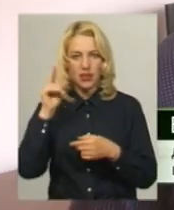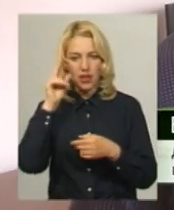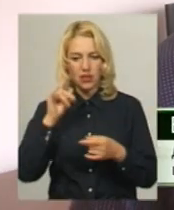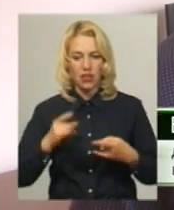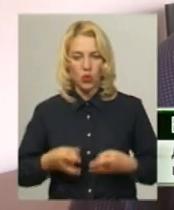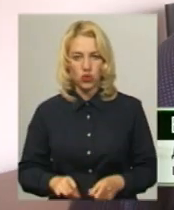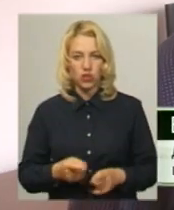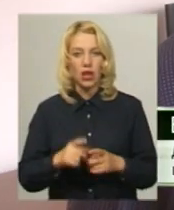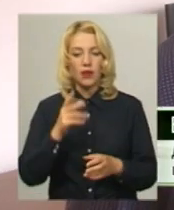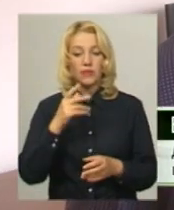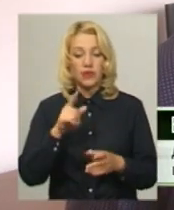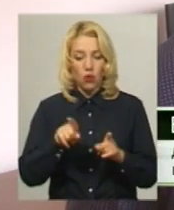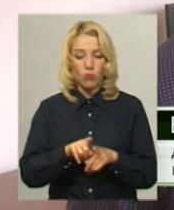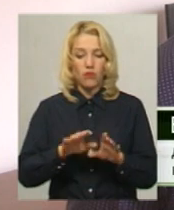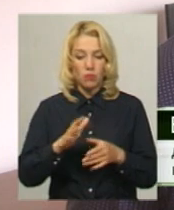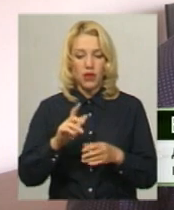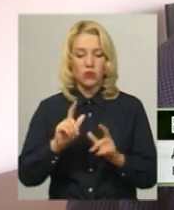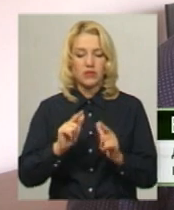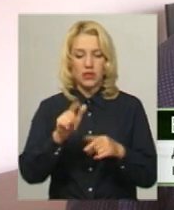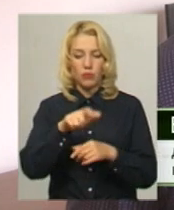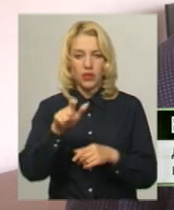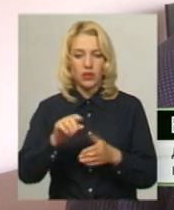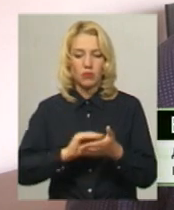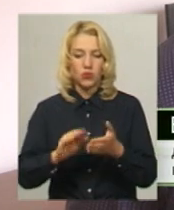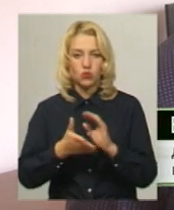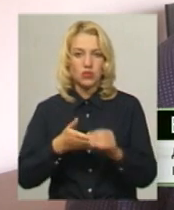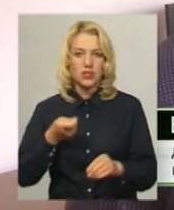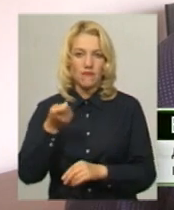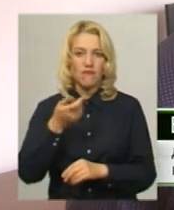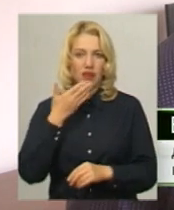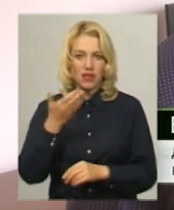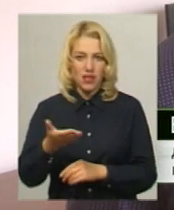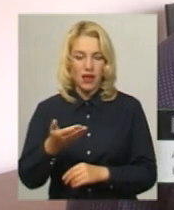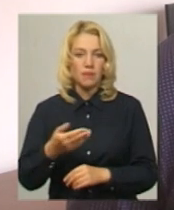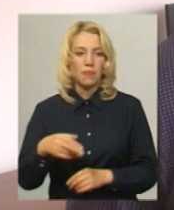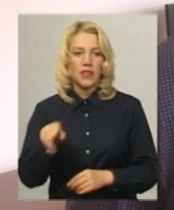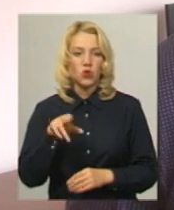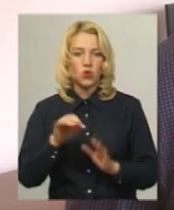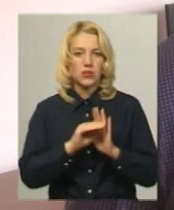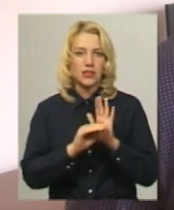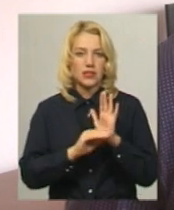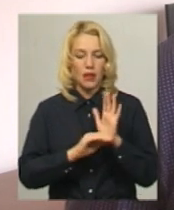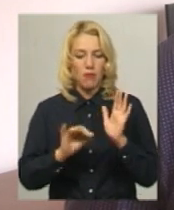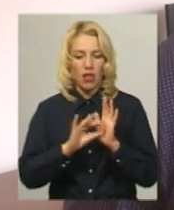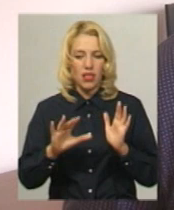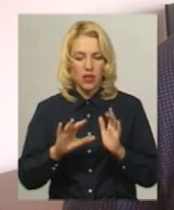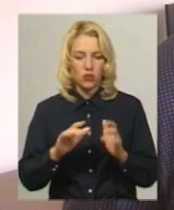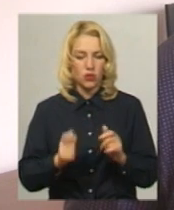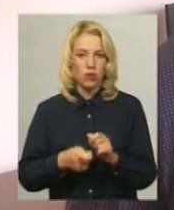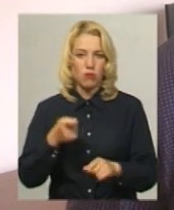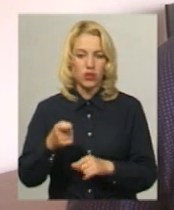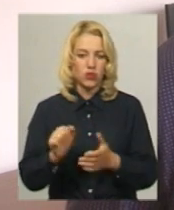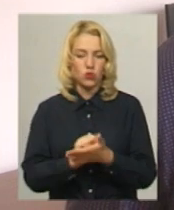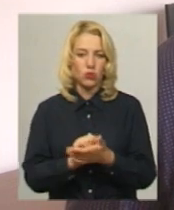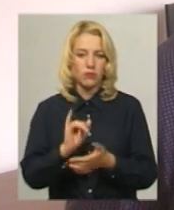вступники пишуть звернення до системи електронної подачі документів і